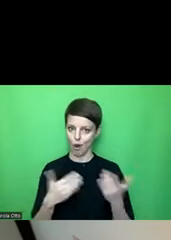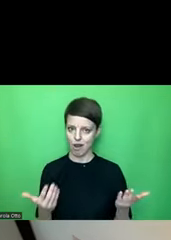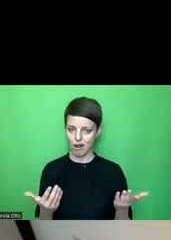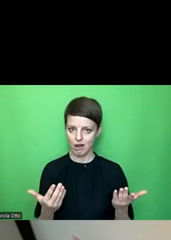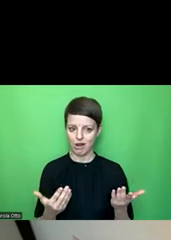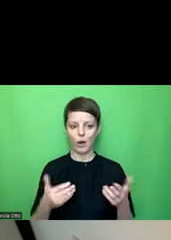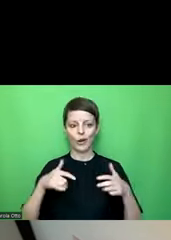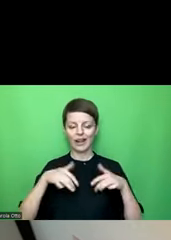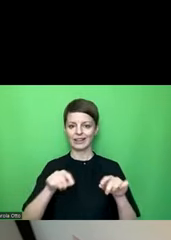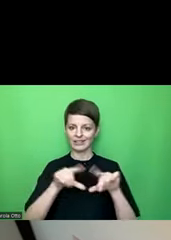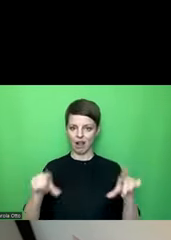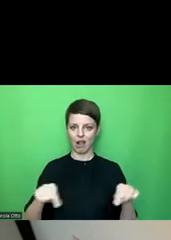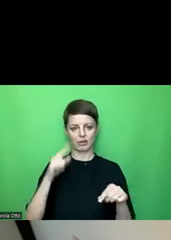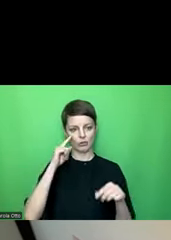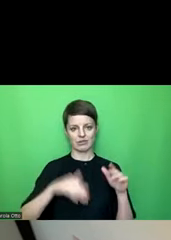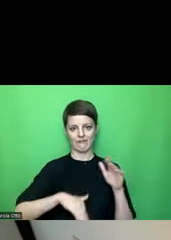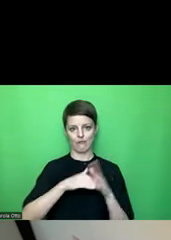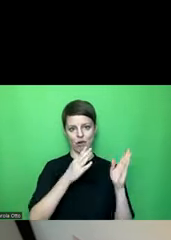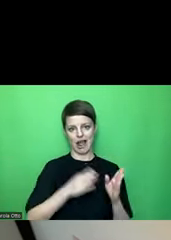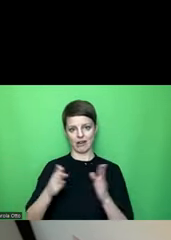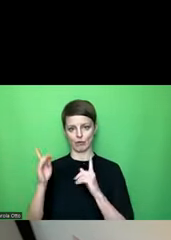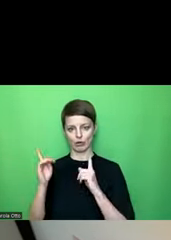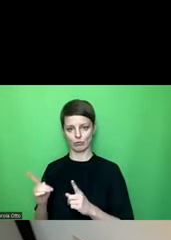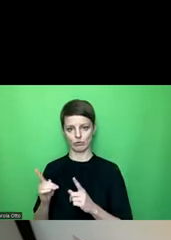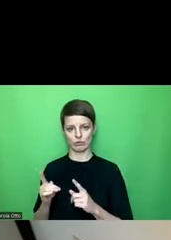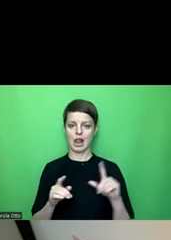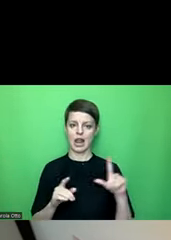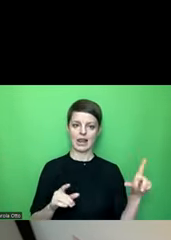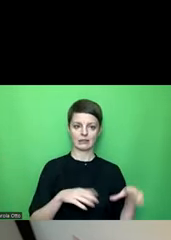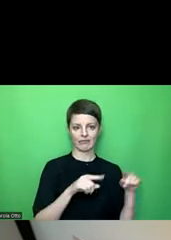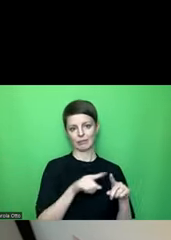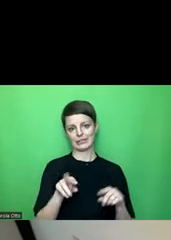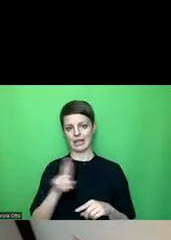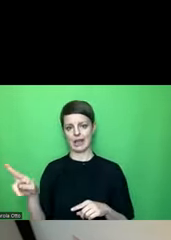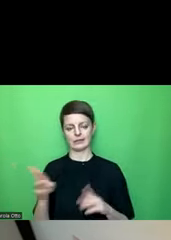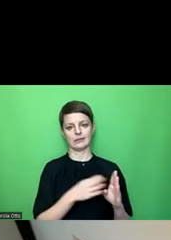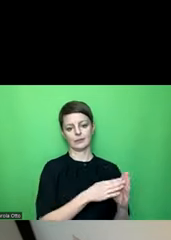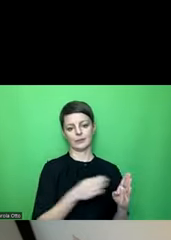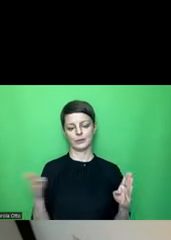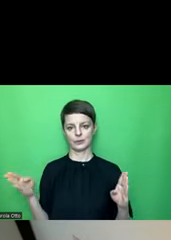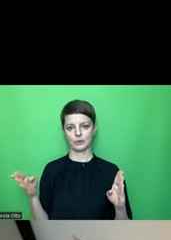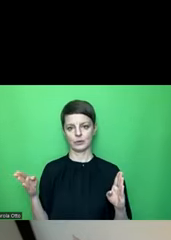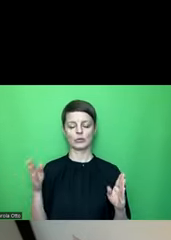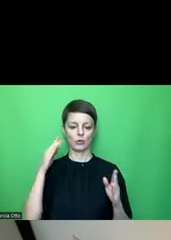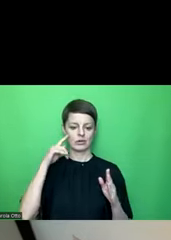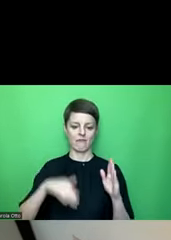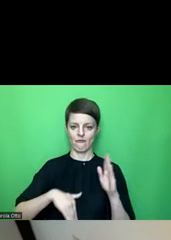Registerkarten müssen in einer sinnvollen Reihenfolge sein, von links nach rechts, so dass das Ganze Sinn macht.